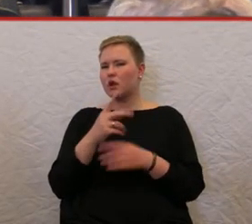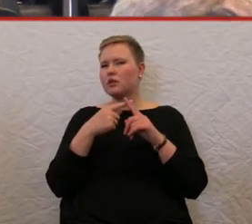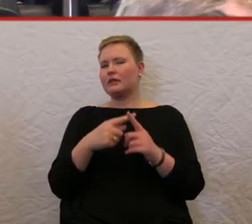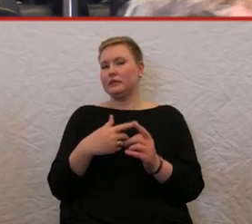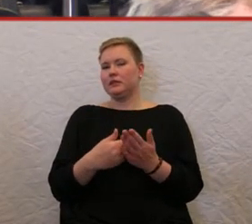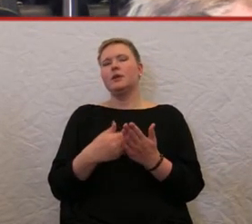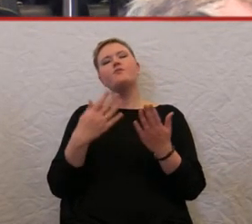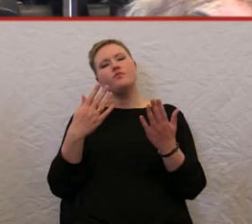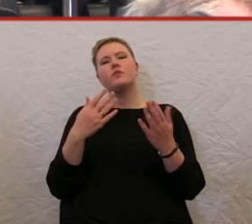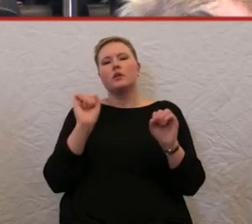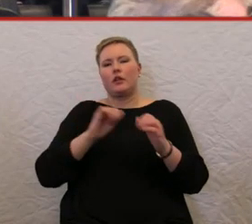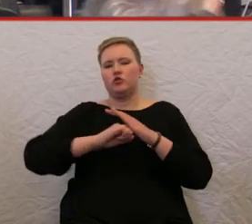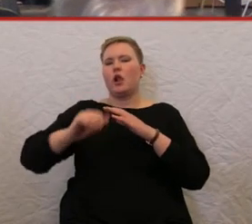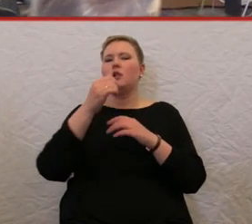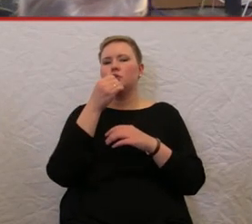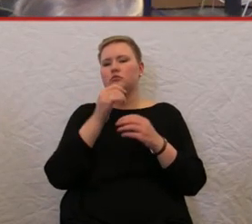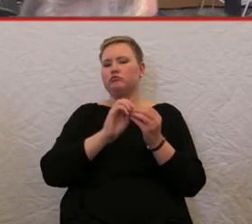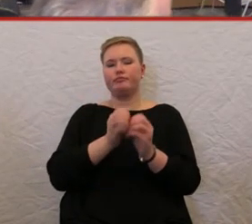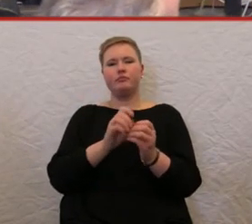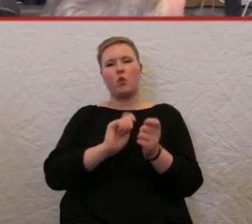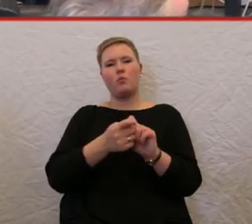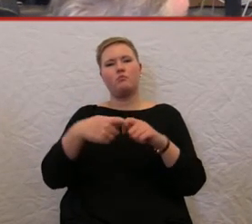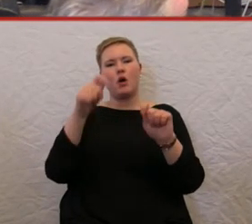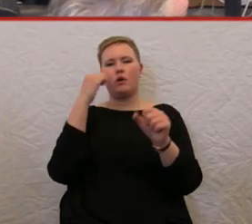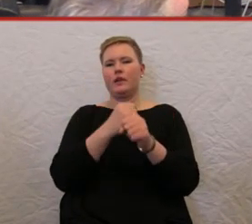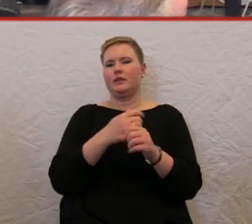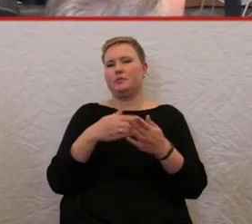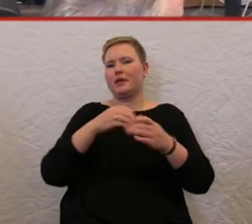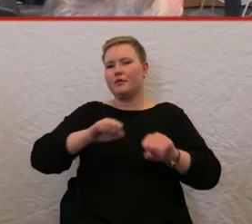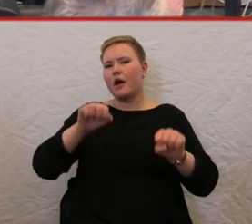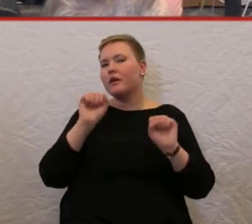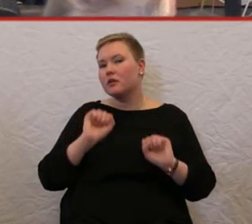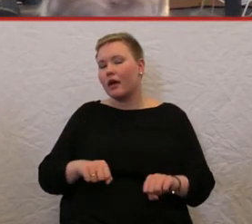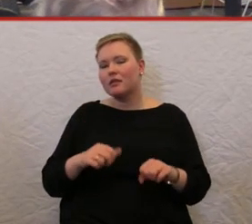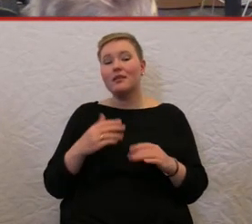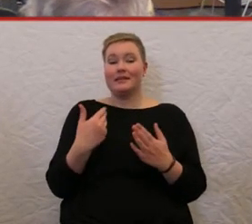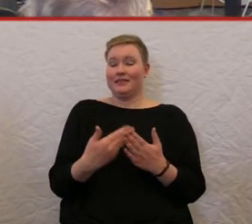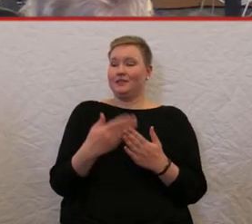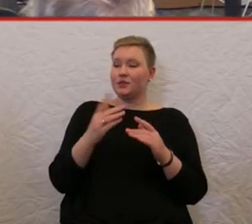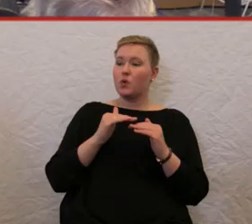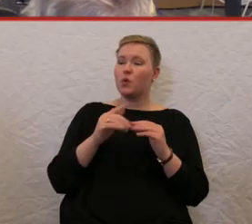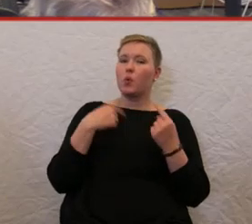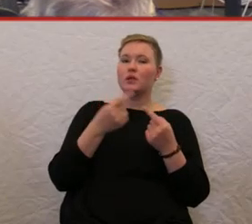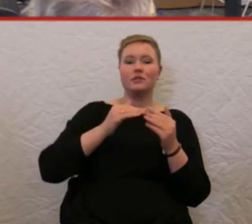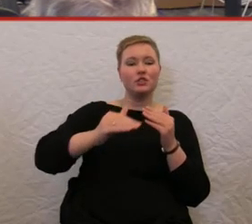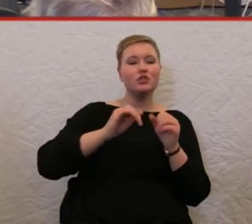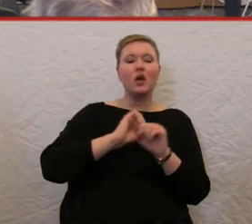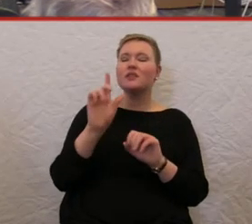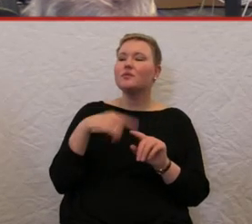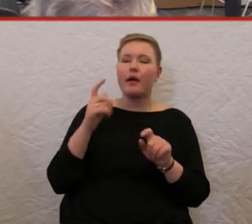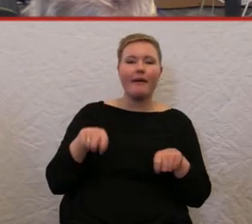die leicht umzubauen sind. Wir sind auch bei diesem runden Tisch zu keinem Ergebnis gekommen.